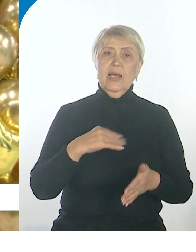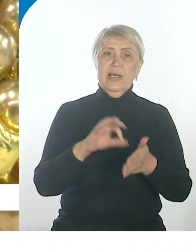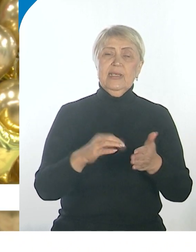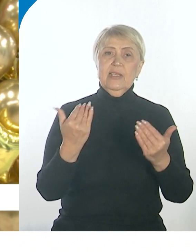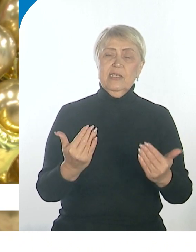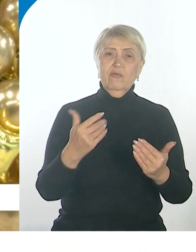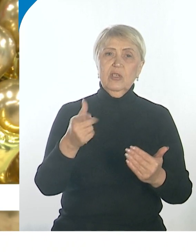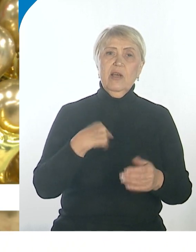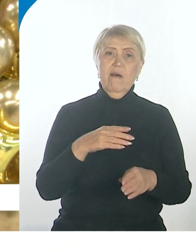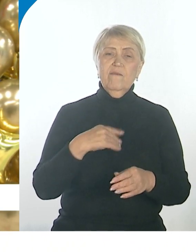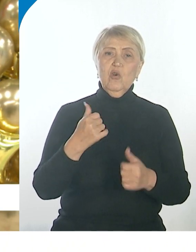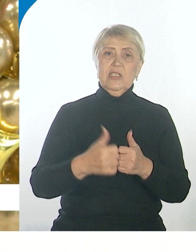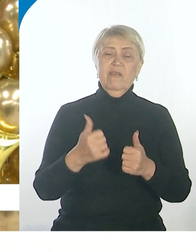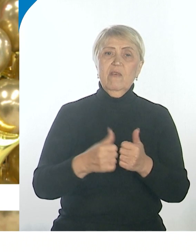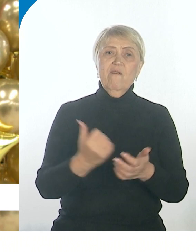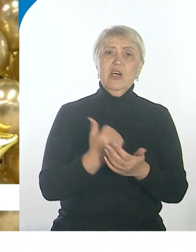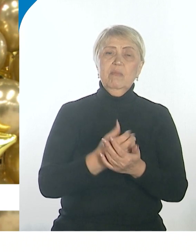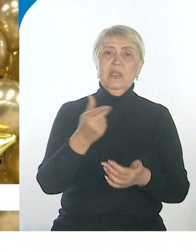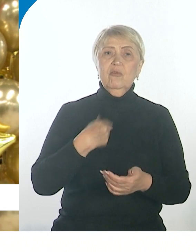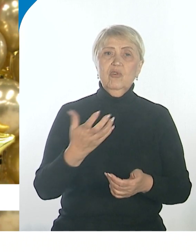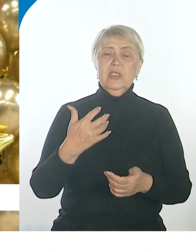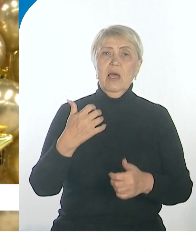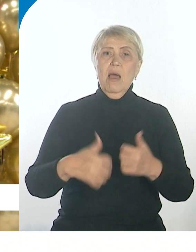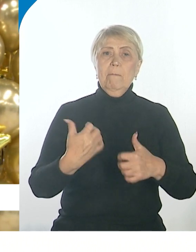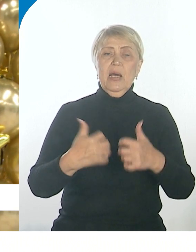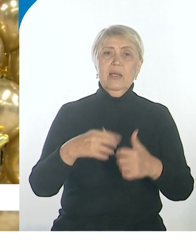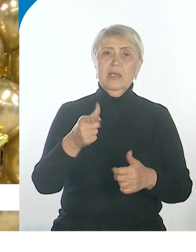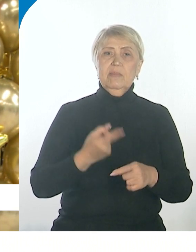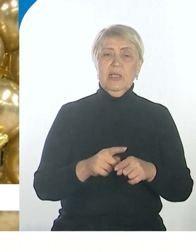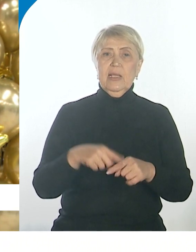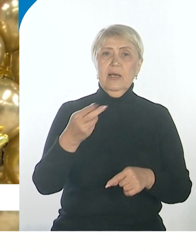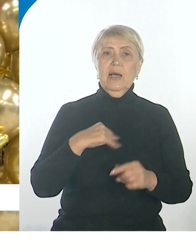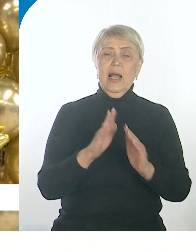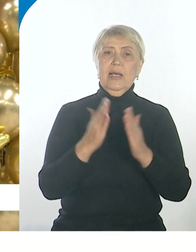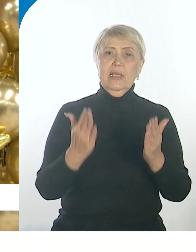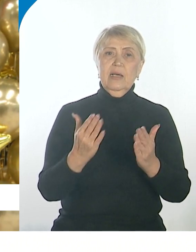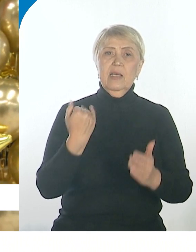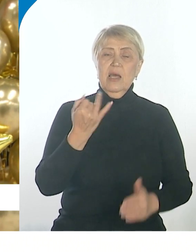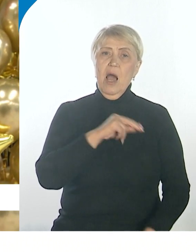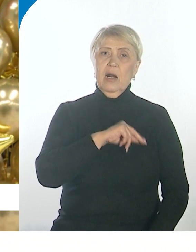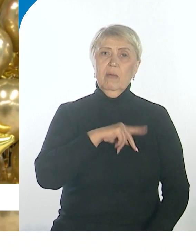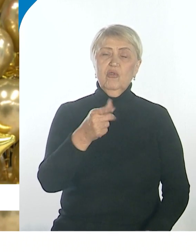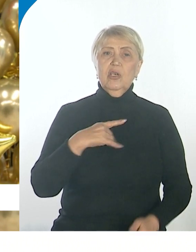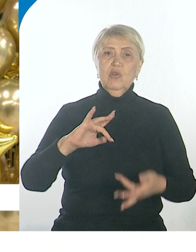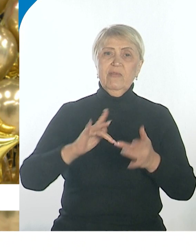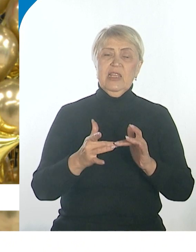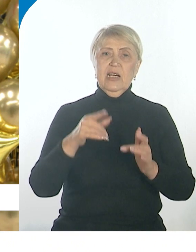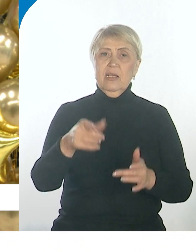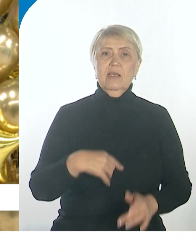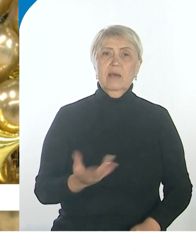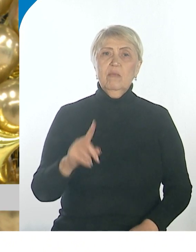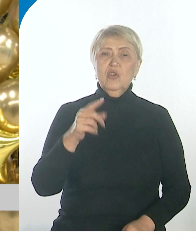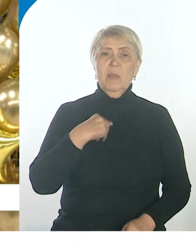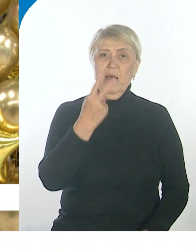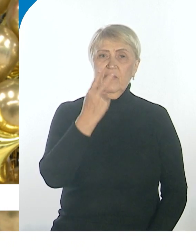выработан механизм не только работы с книгой, но и работы в интернете. Потому что мы